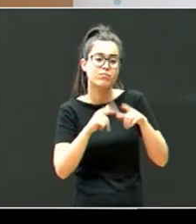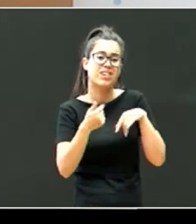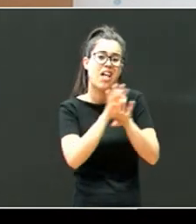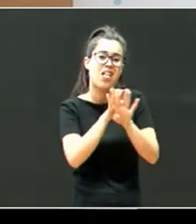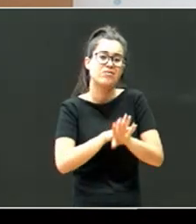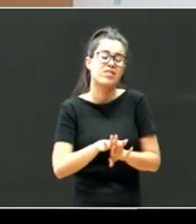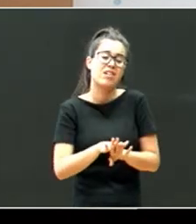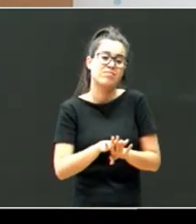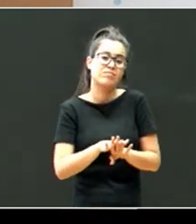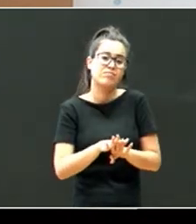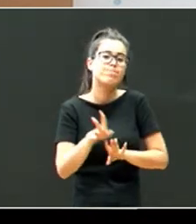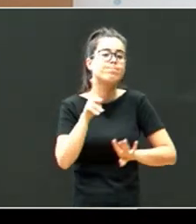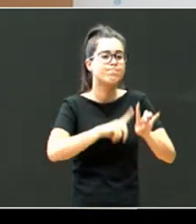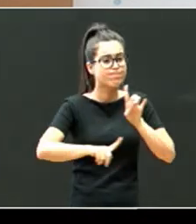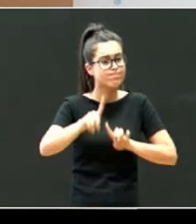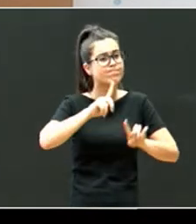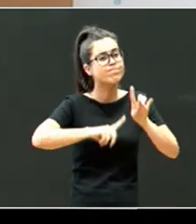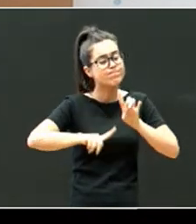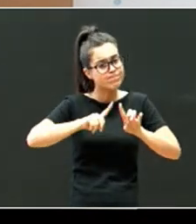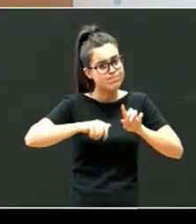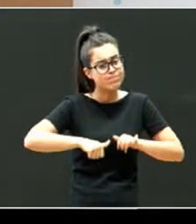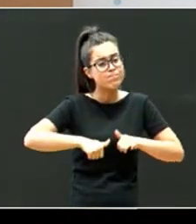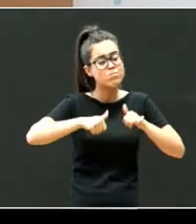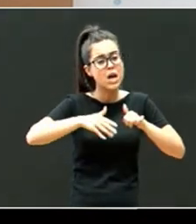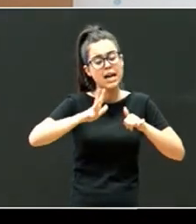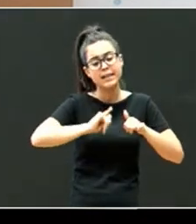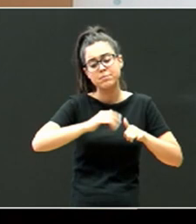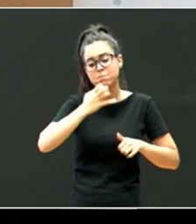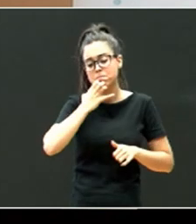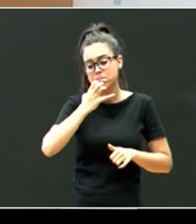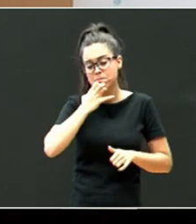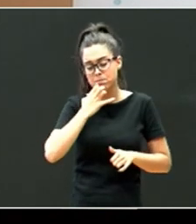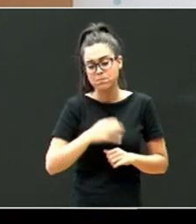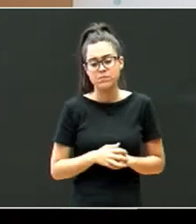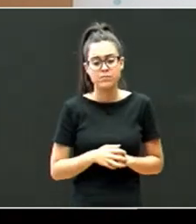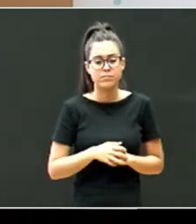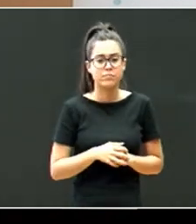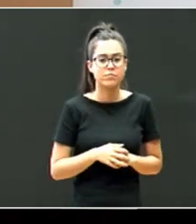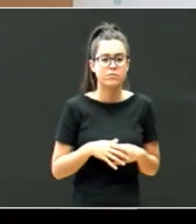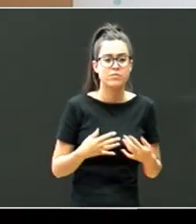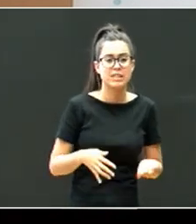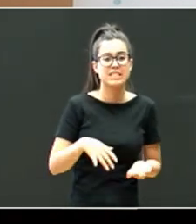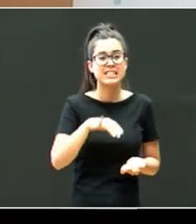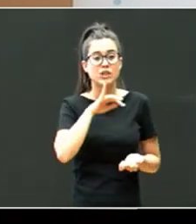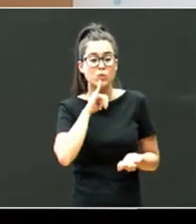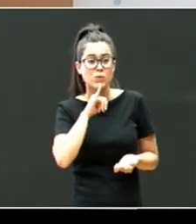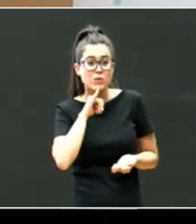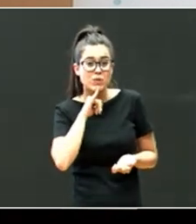zaitxasunen artean, ba, aipatzekotan, ba, batzuk demagun, zaitxasun, izkuntzetan zaitxasunak,